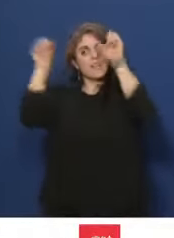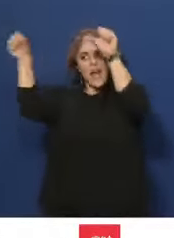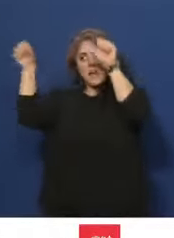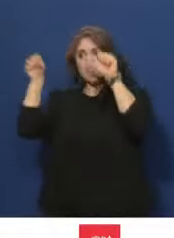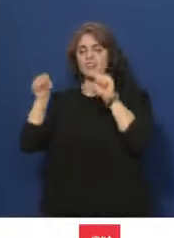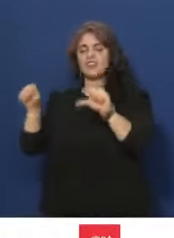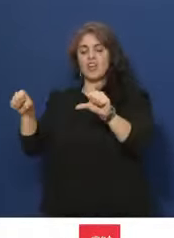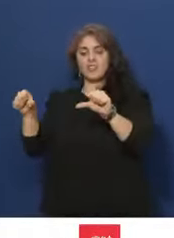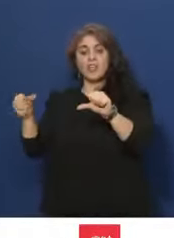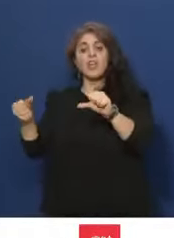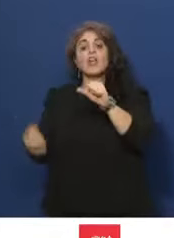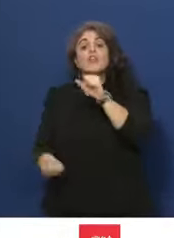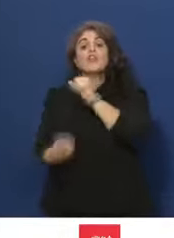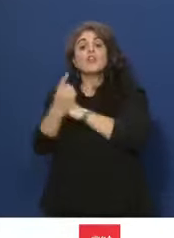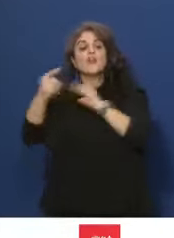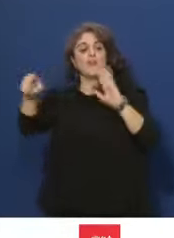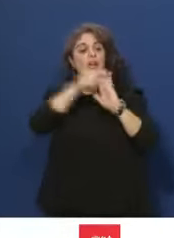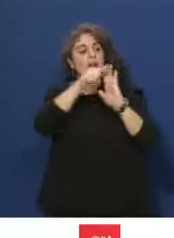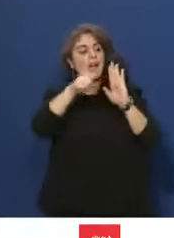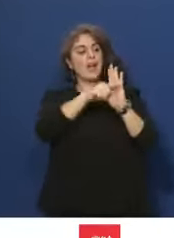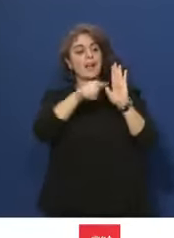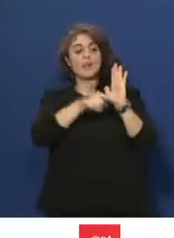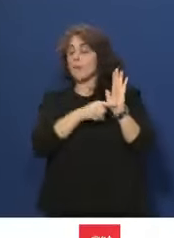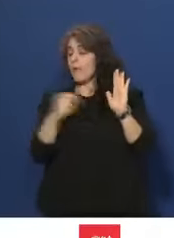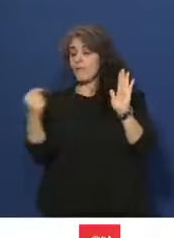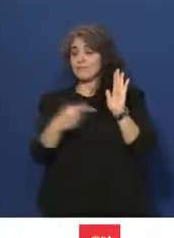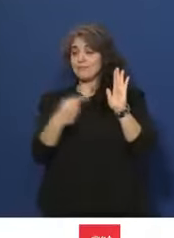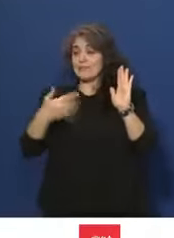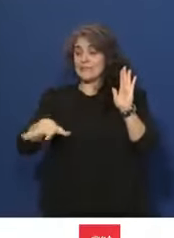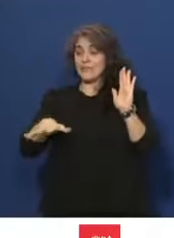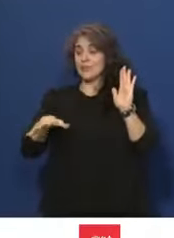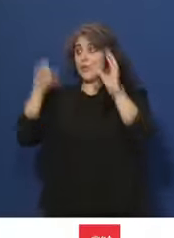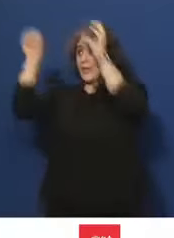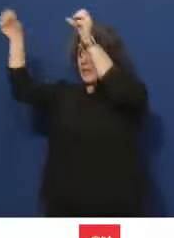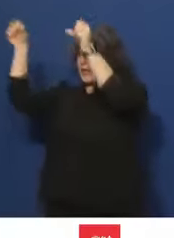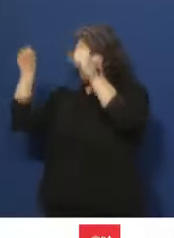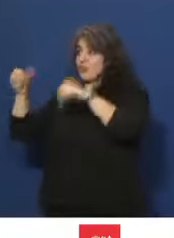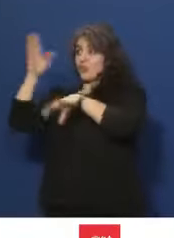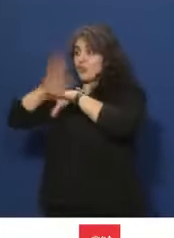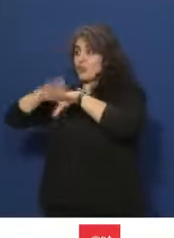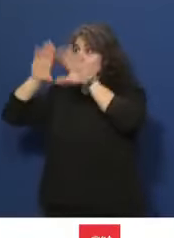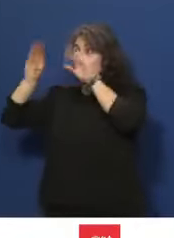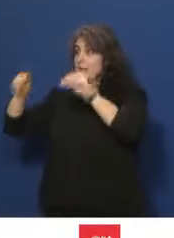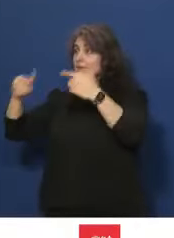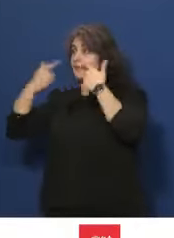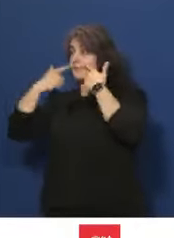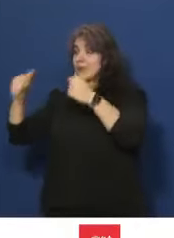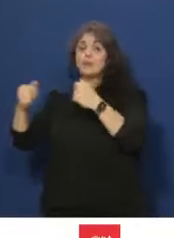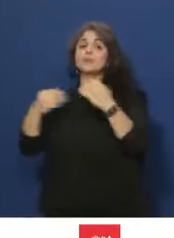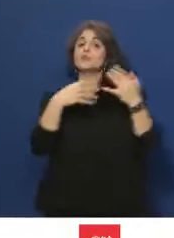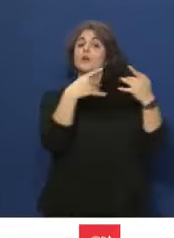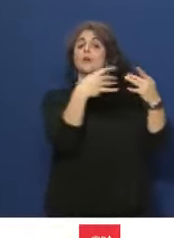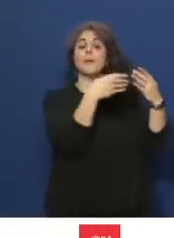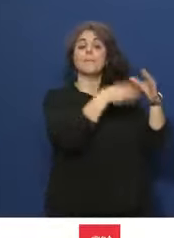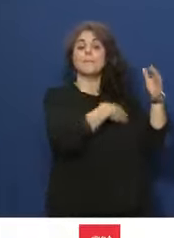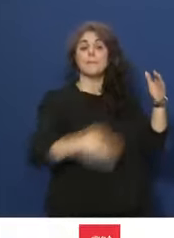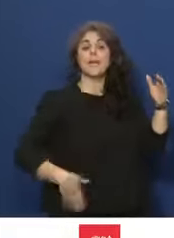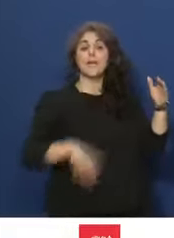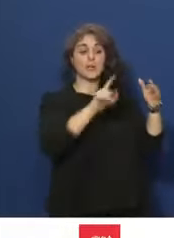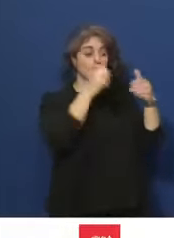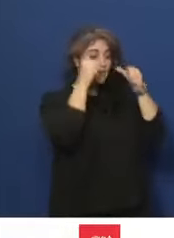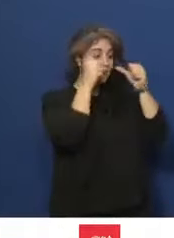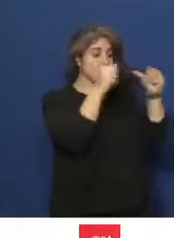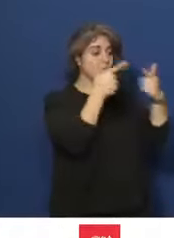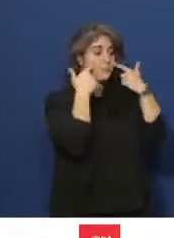hormis les prescriptions réglementaires reprises ci-dessus et l'affichage constaté à la porte de la mairie de Lille. » Disons-le,